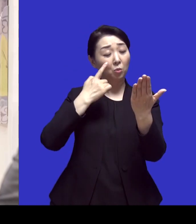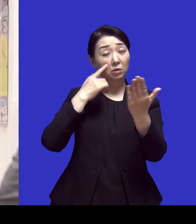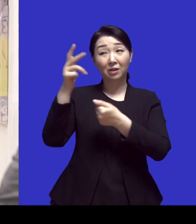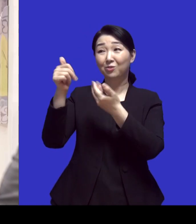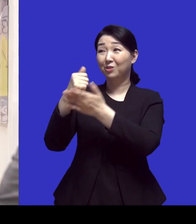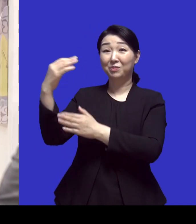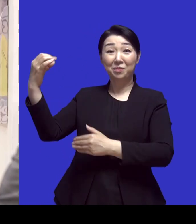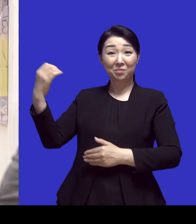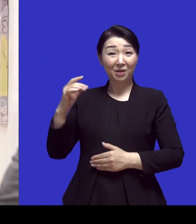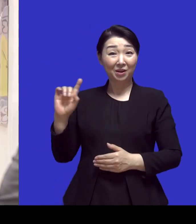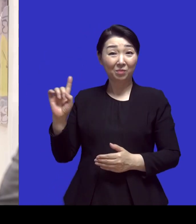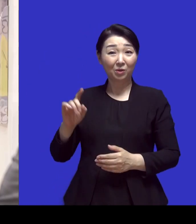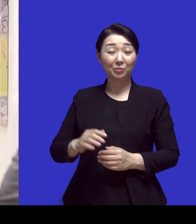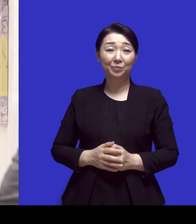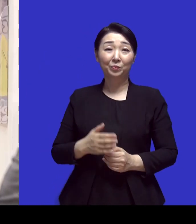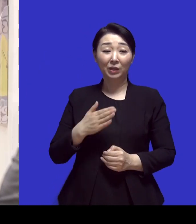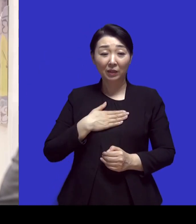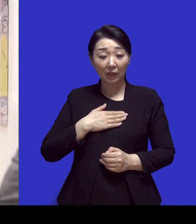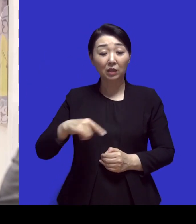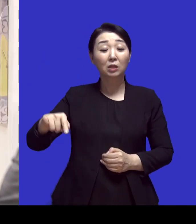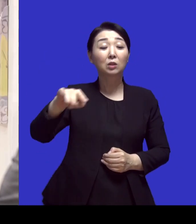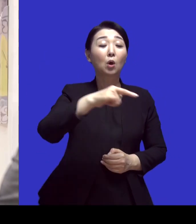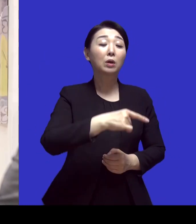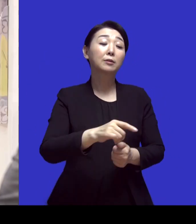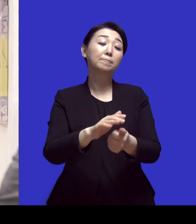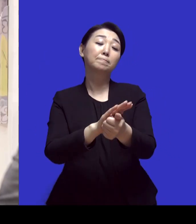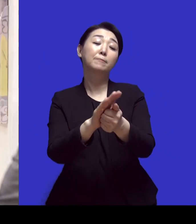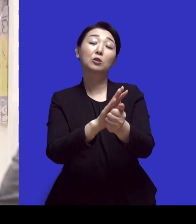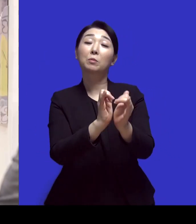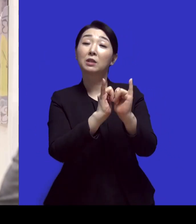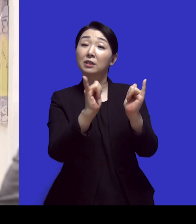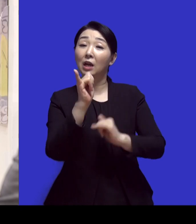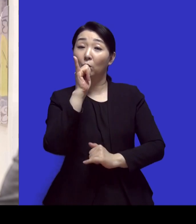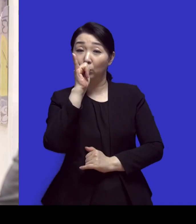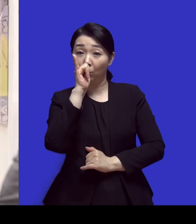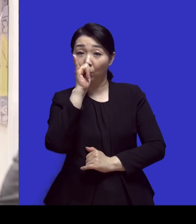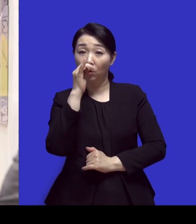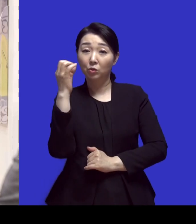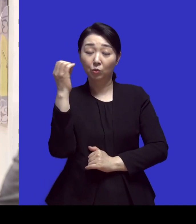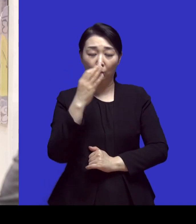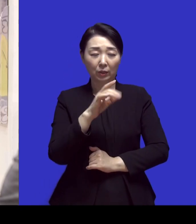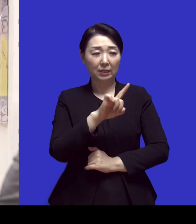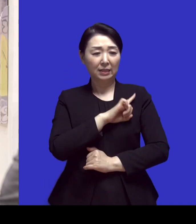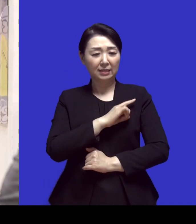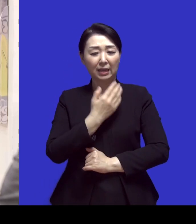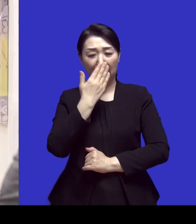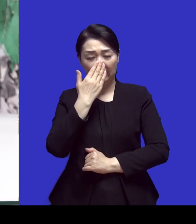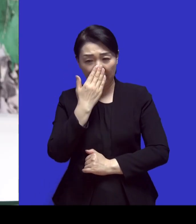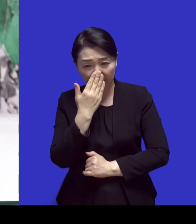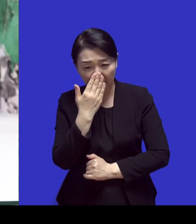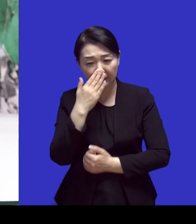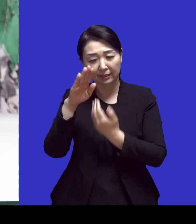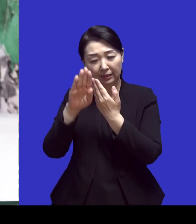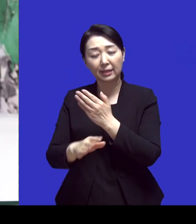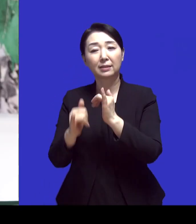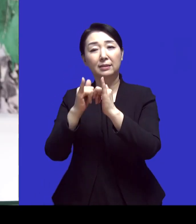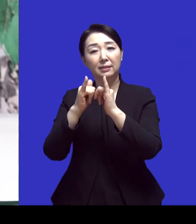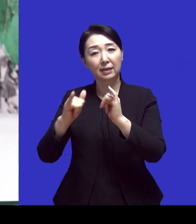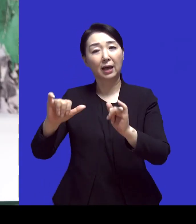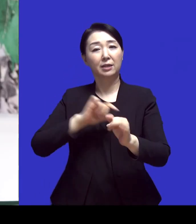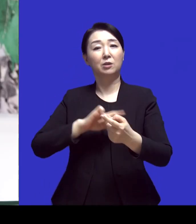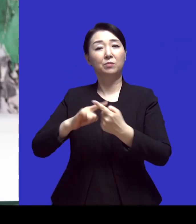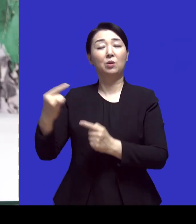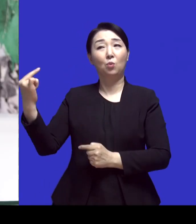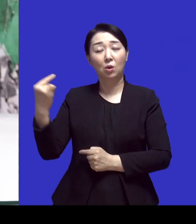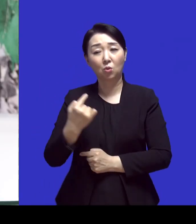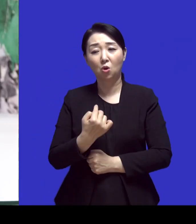말씀하신 게 나는 너희를 섬기는 자로 있고 가장 낮은 자리로 왔고 네 내 목숨을